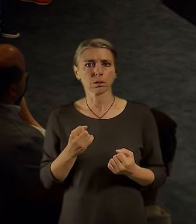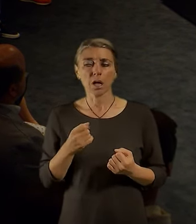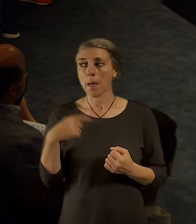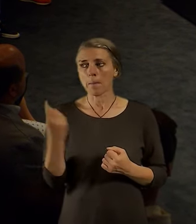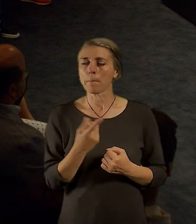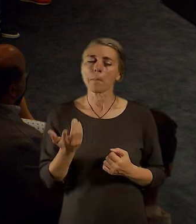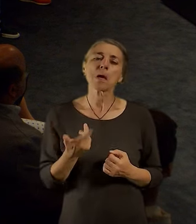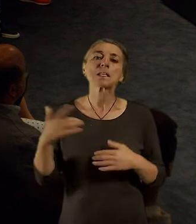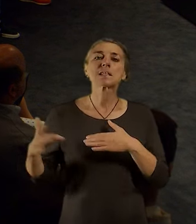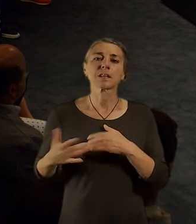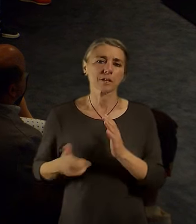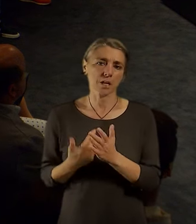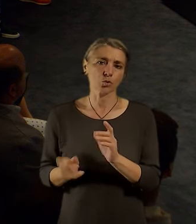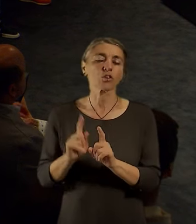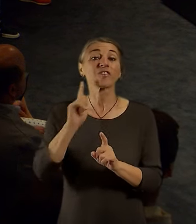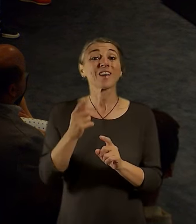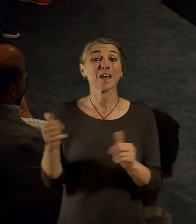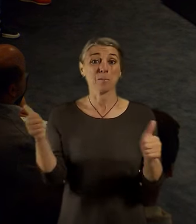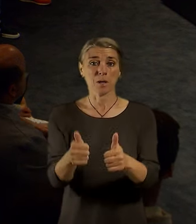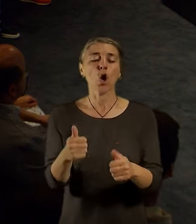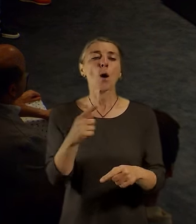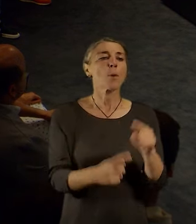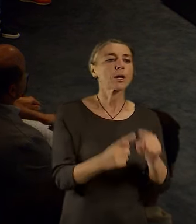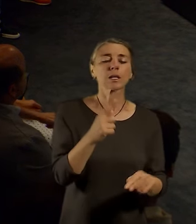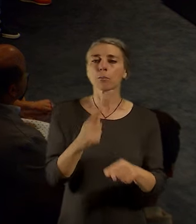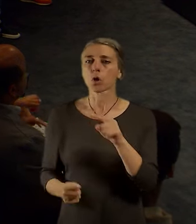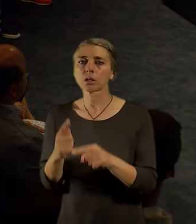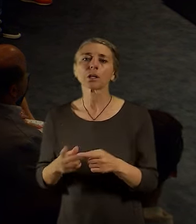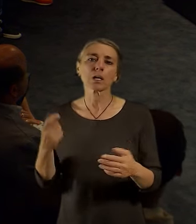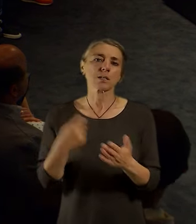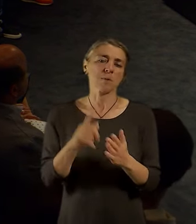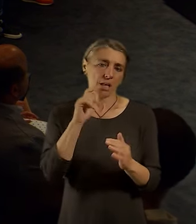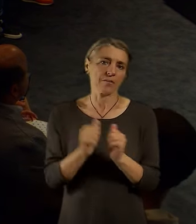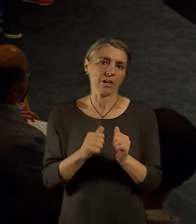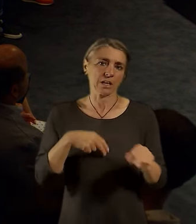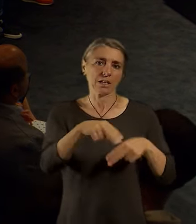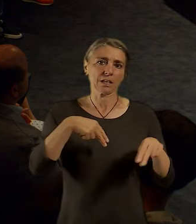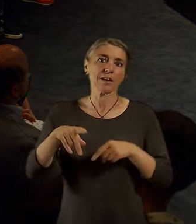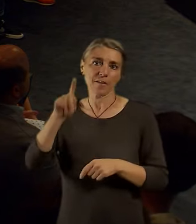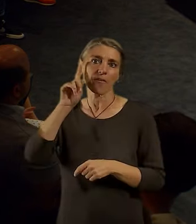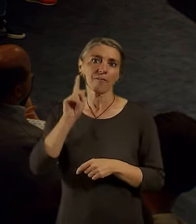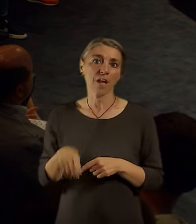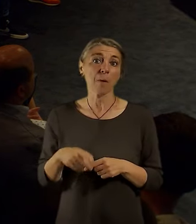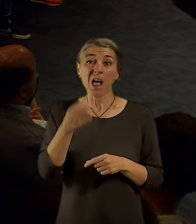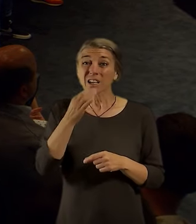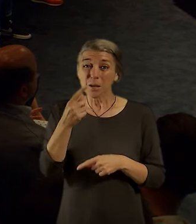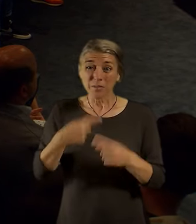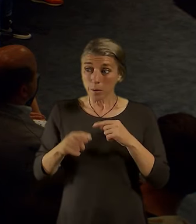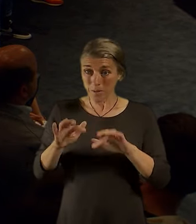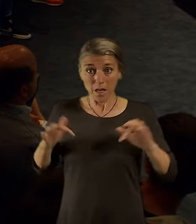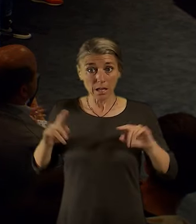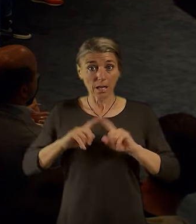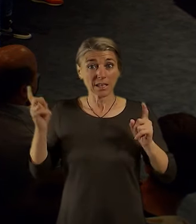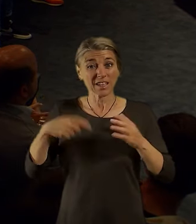politiky. Což je o samou sobě jako... Jste odolní, Ano, ale já jsem se spíš chtěl zeptat na jednu takovou konkrétní věc,